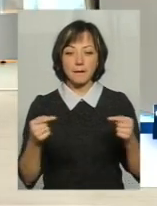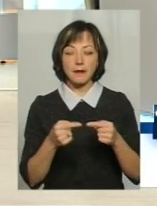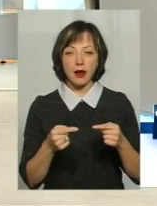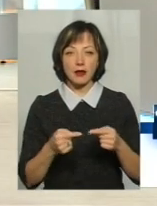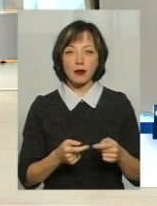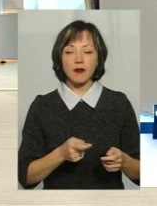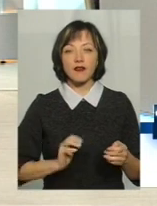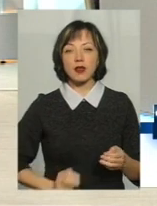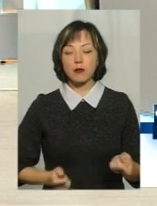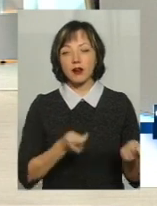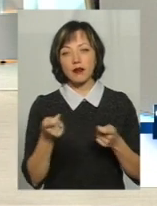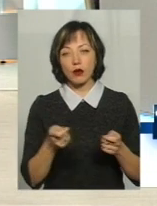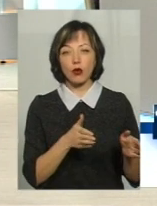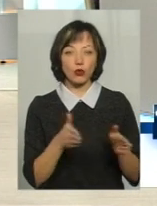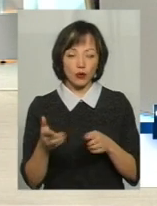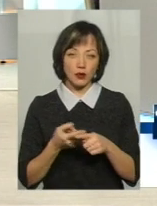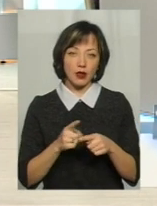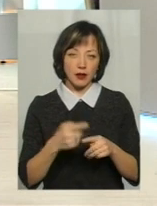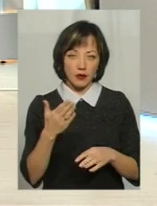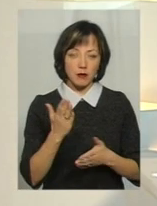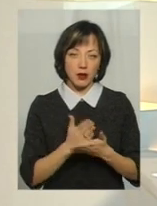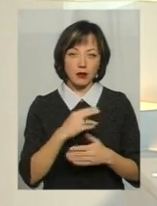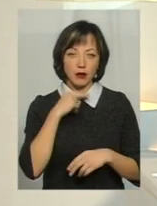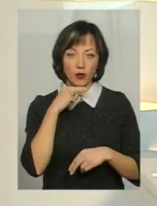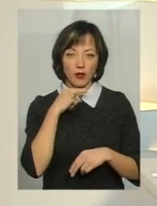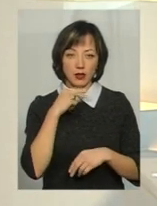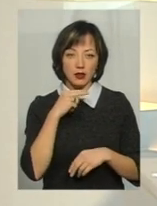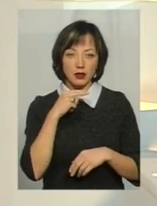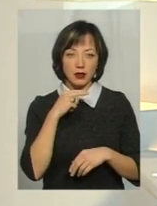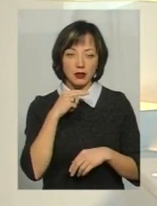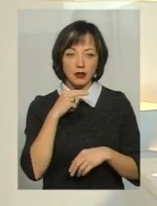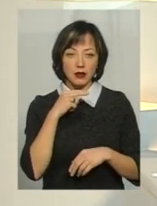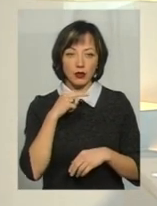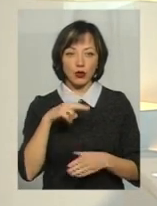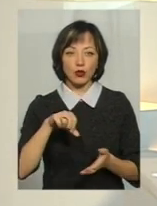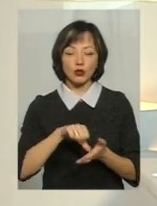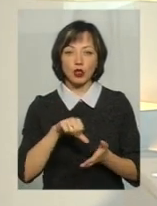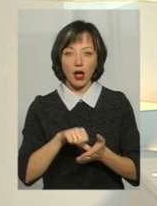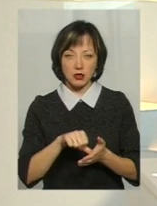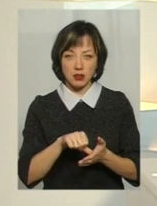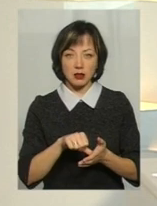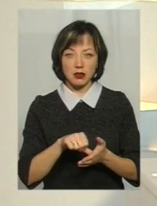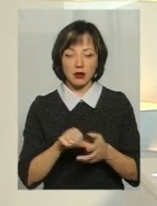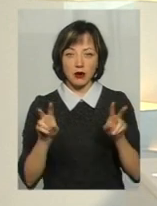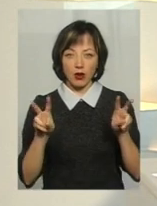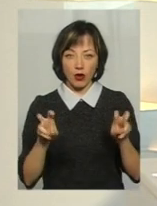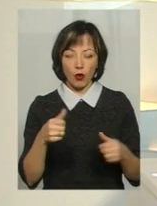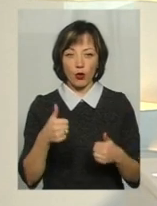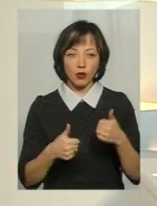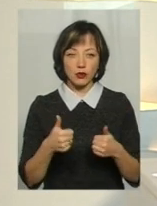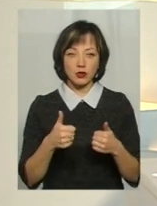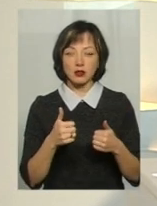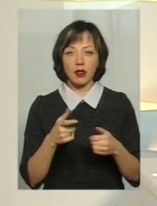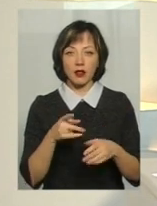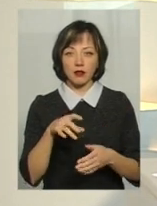готовий вийти на ринок. Це, я так розумію, ви маєте на увазі автопілот, учасника конкурсу, який, по суті, він не взяв